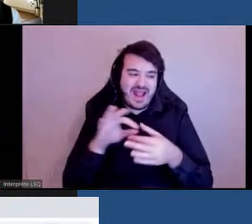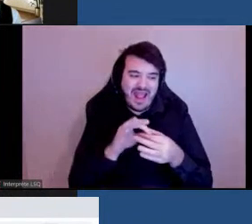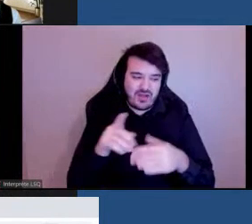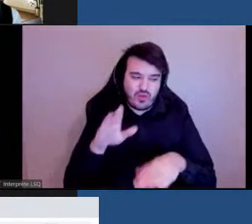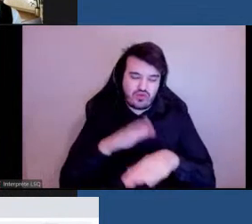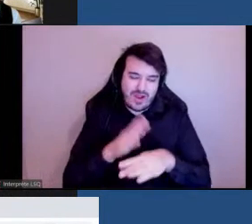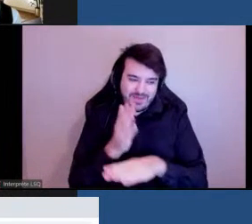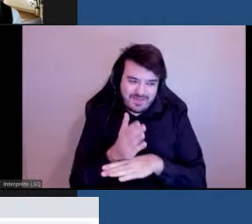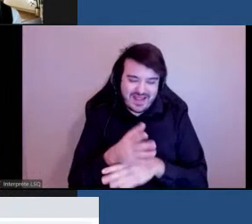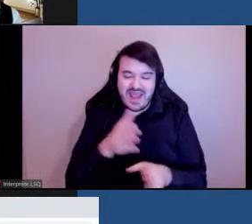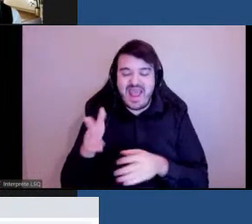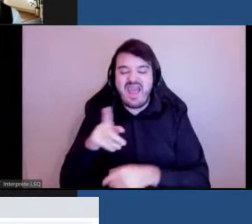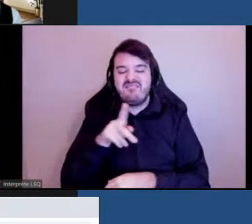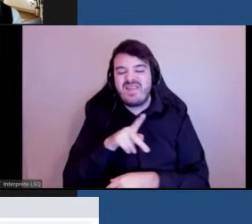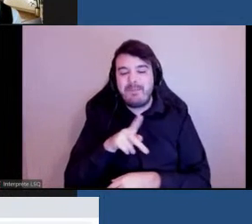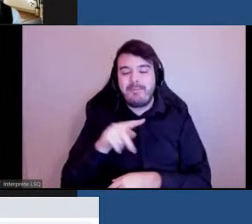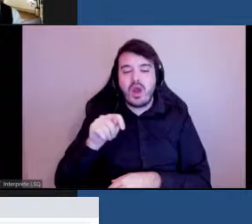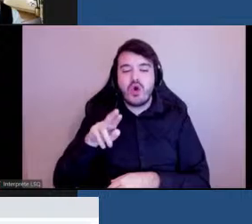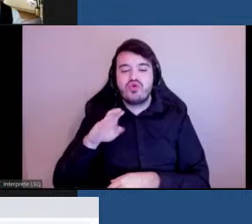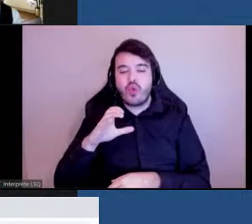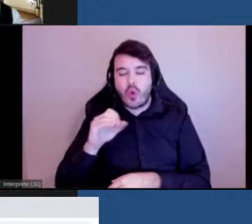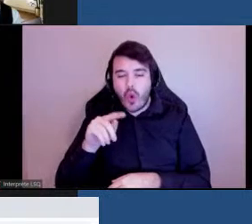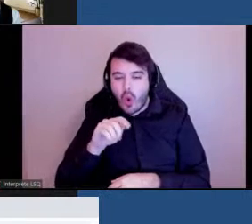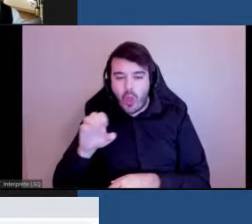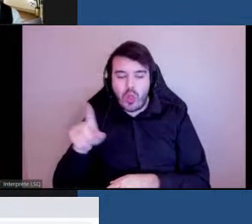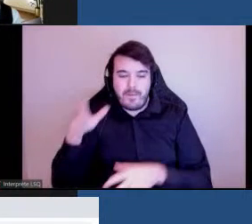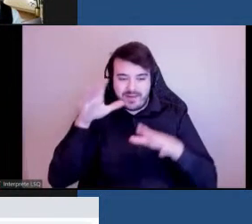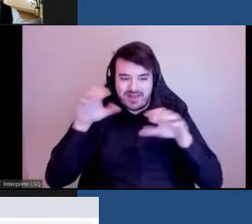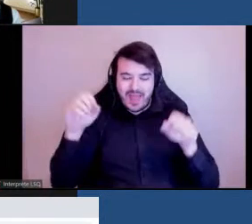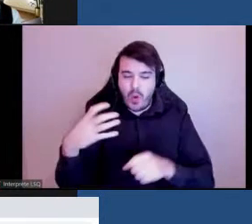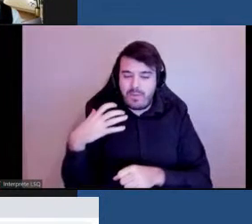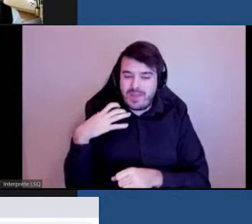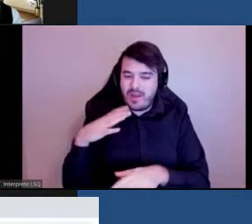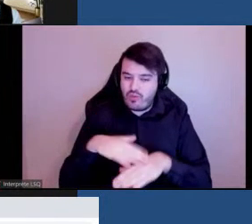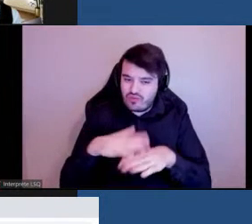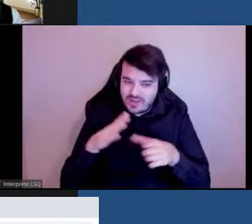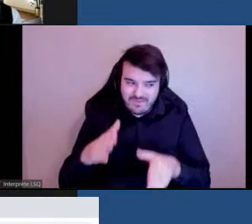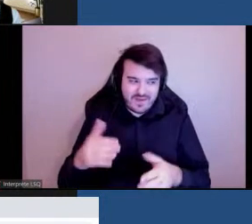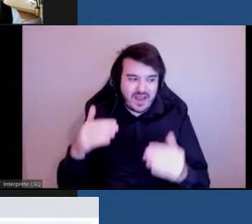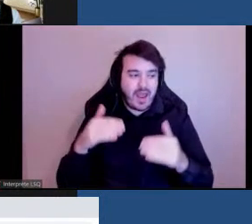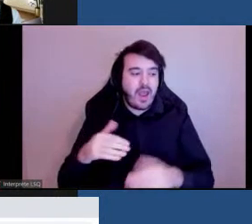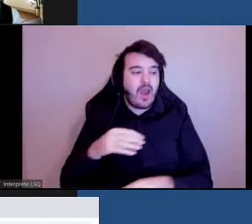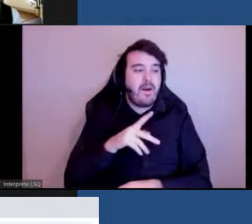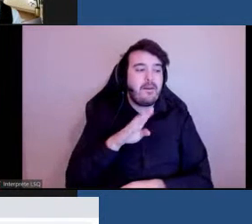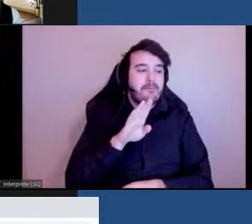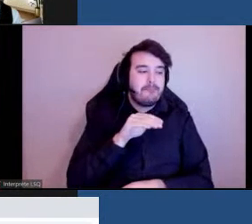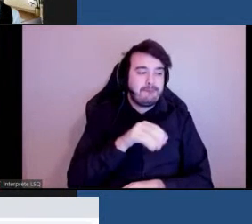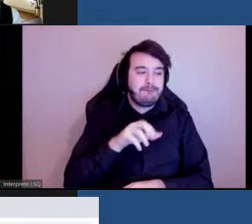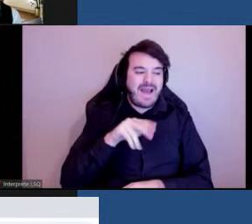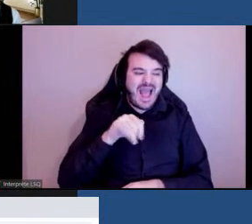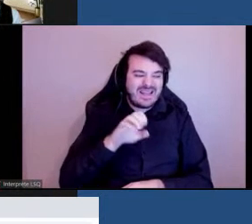qui est le président du comité consultatif, Marnie Peters, experte en design